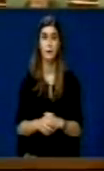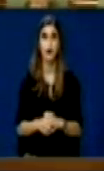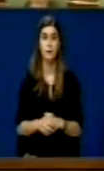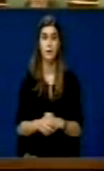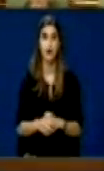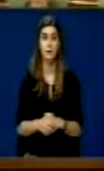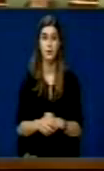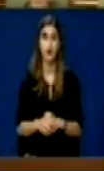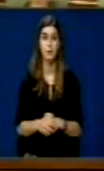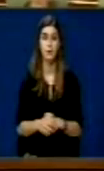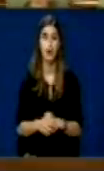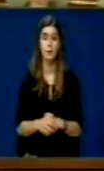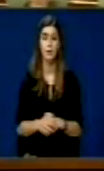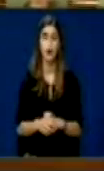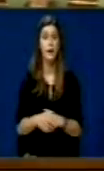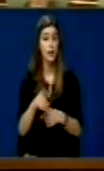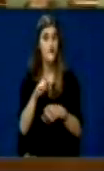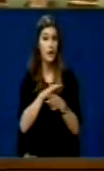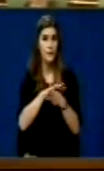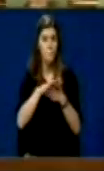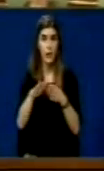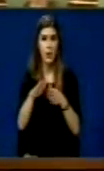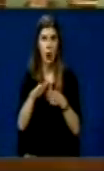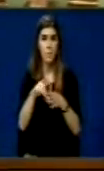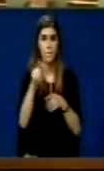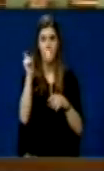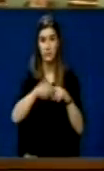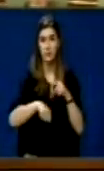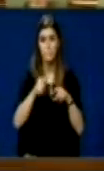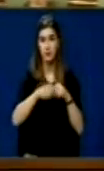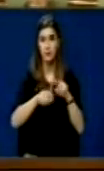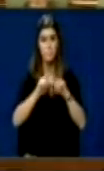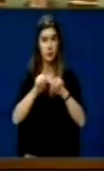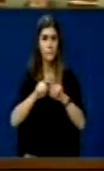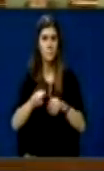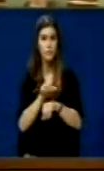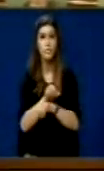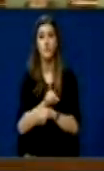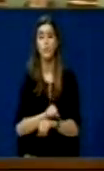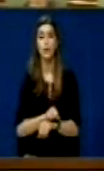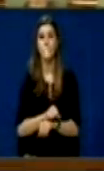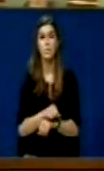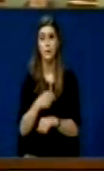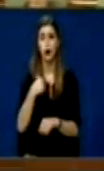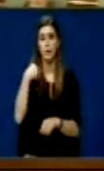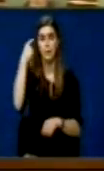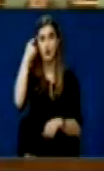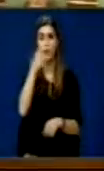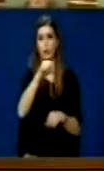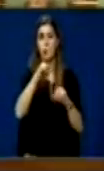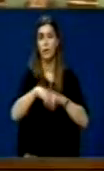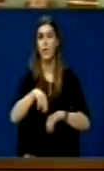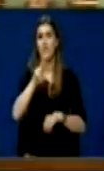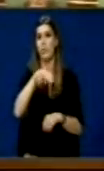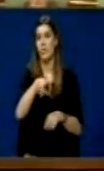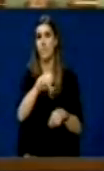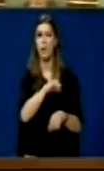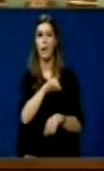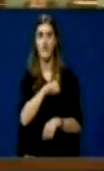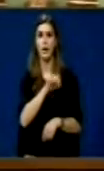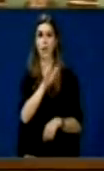Nga falja për amnistija mundshme, më ndojë që ka përfitimë dhe qeveria. Nëse parashijet